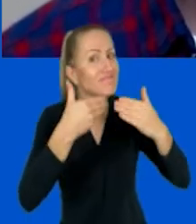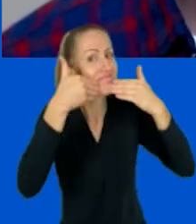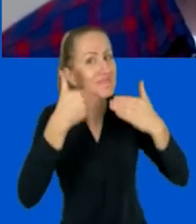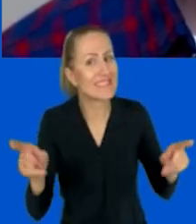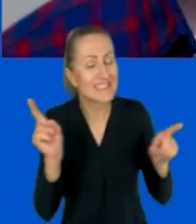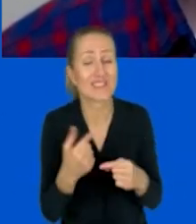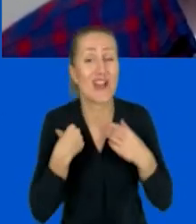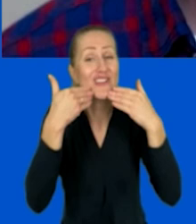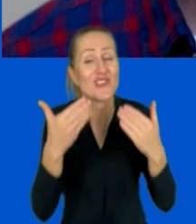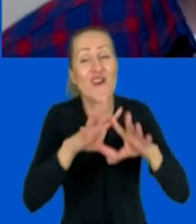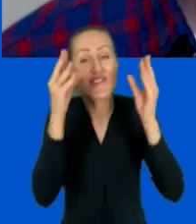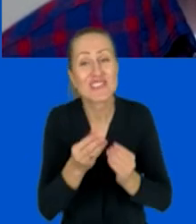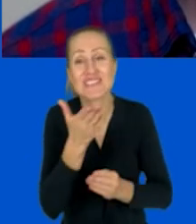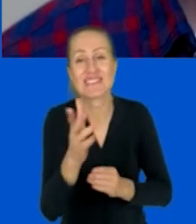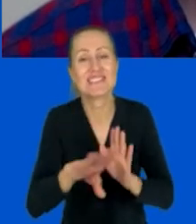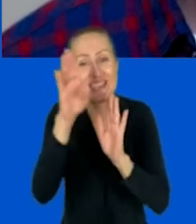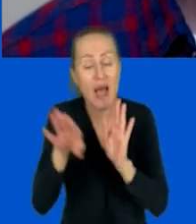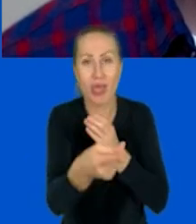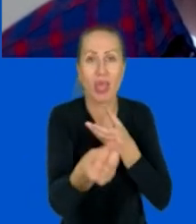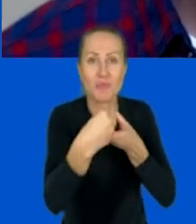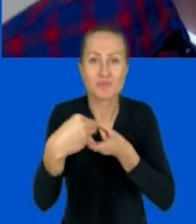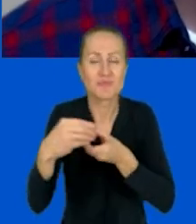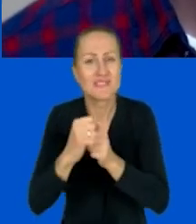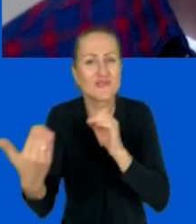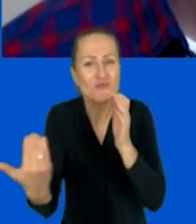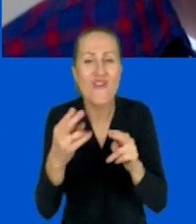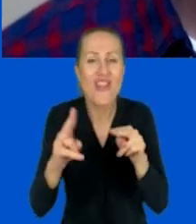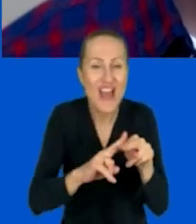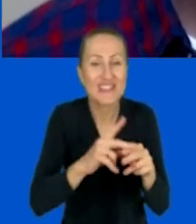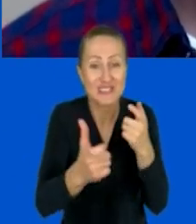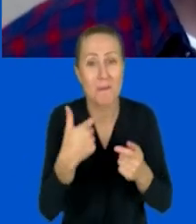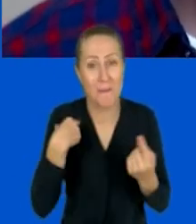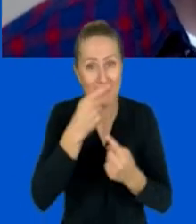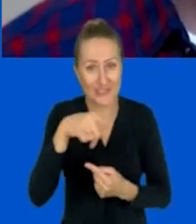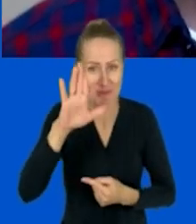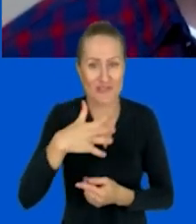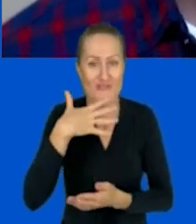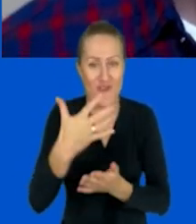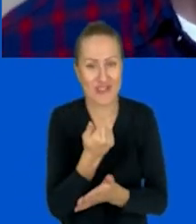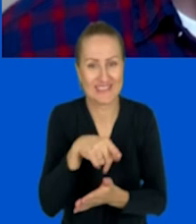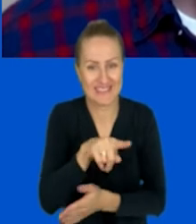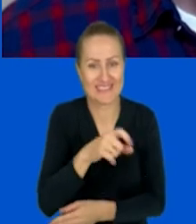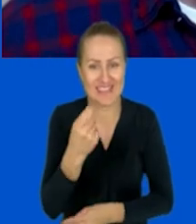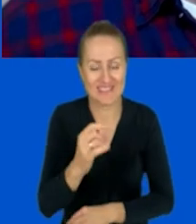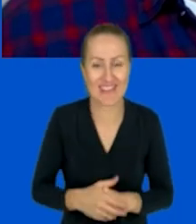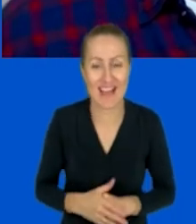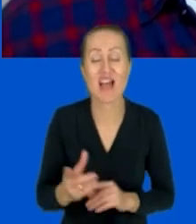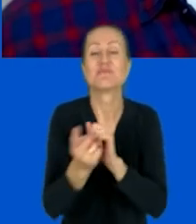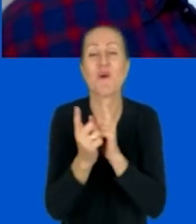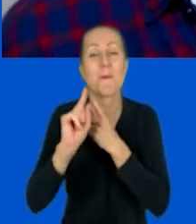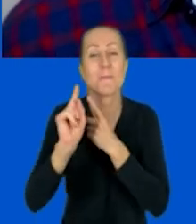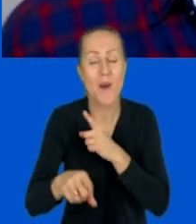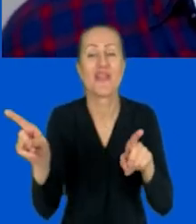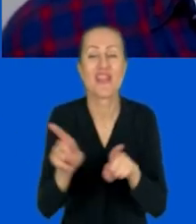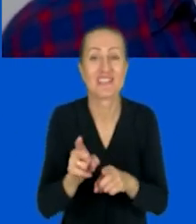i dziękuję wszystkim za to, że ciągle dodajecie do Padletu nowe narzędzia. Mam nadzieję, że będziecie mogli z nich zaraz skorzystać po naszym spotkaniu. i